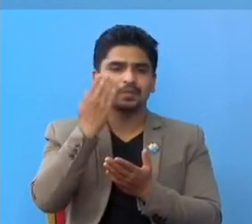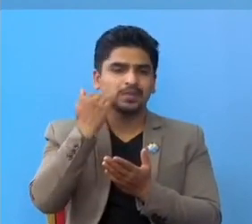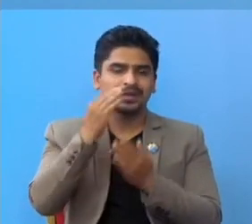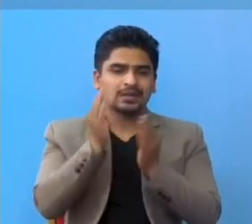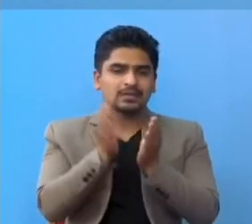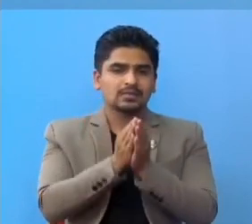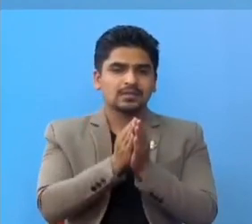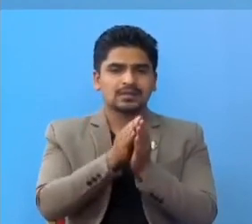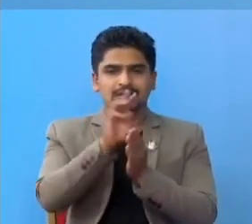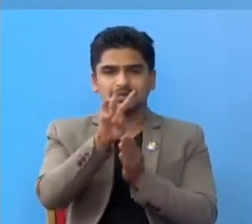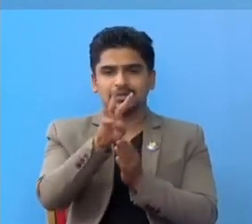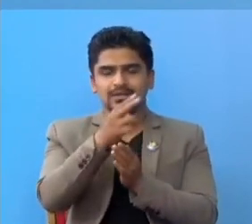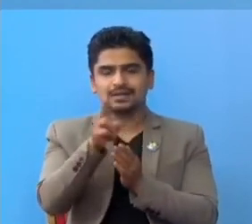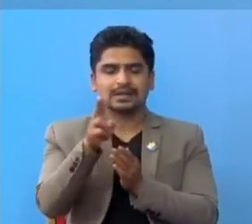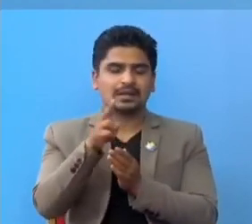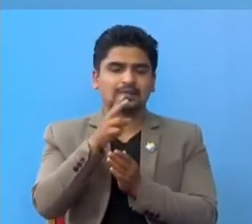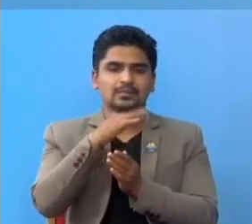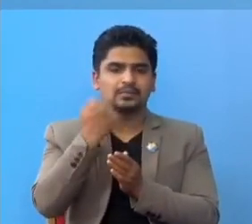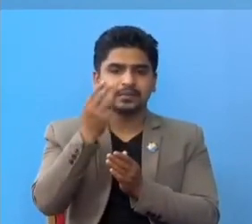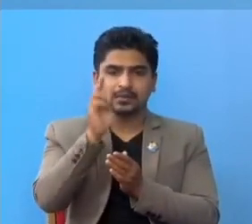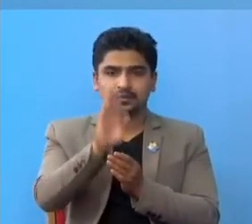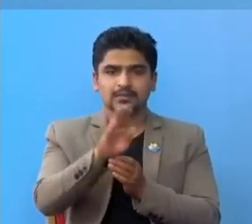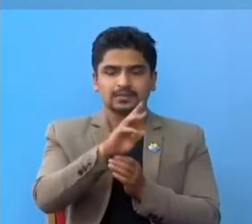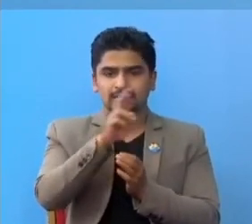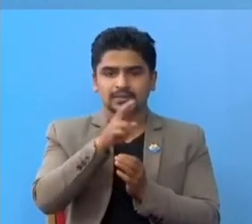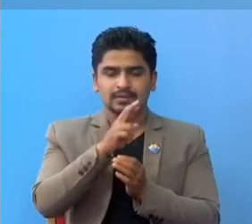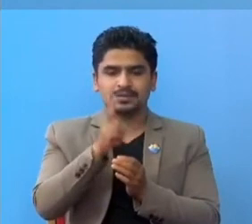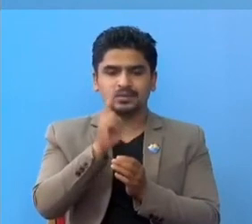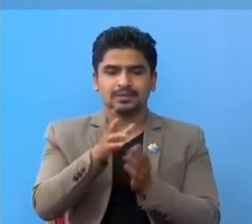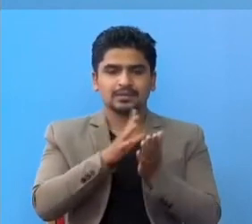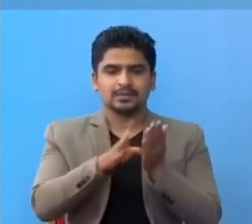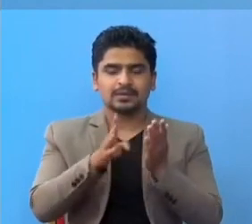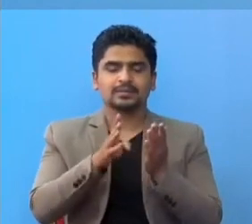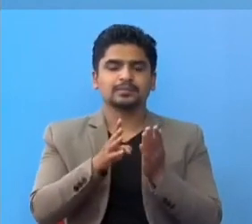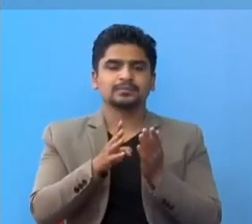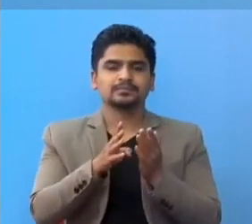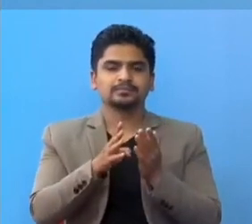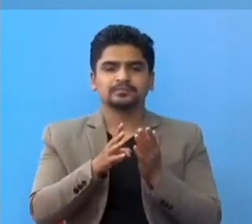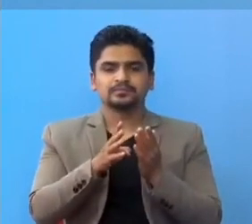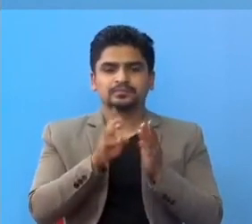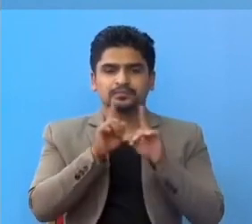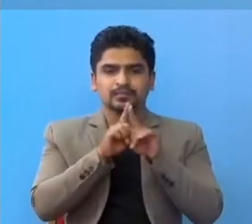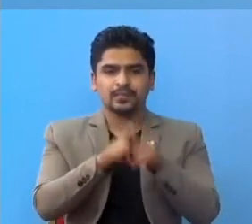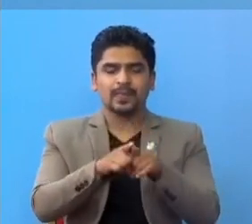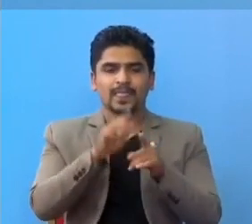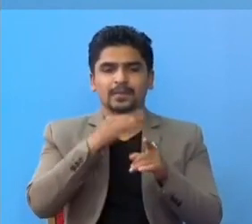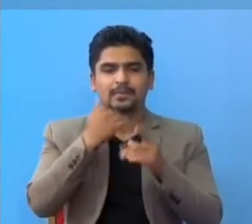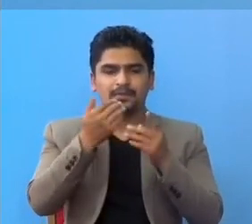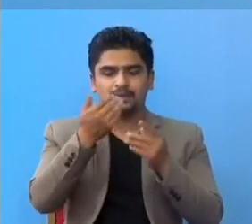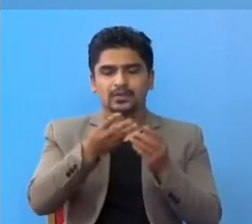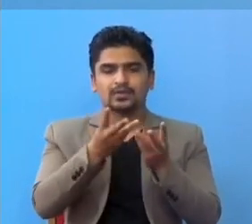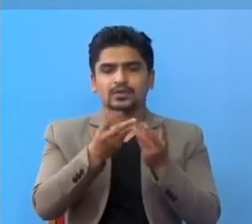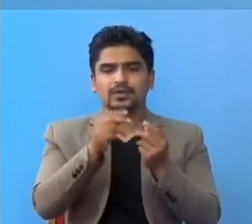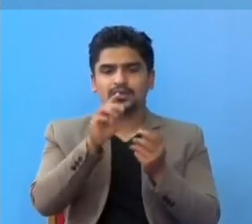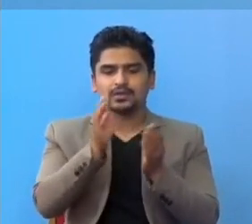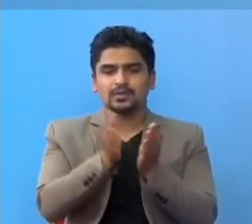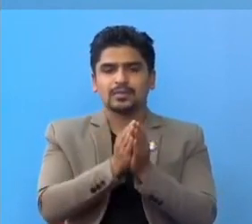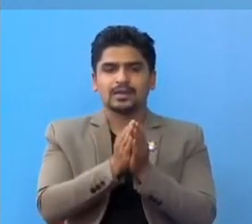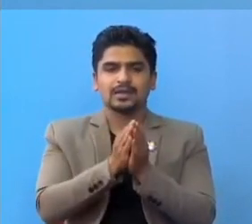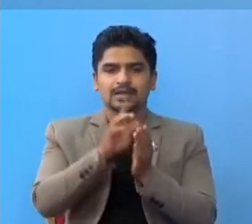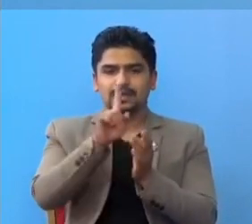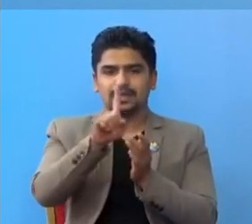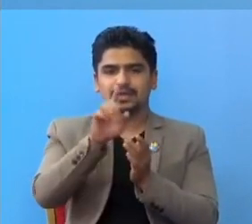तीन जना को मिर्टुवएको छा र एस संगई मिर्टु हुने को संख्या जम्मा